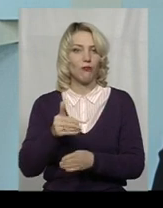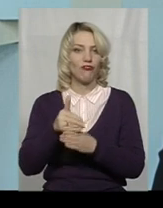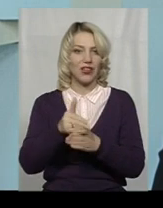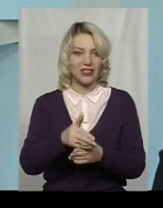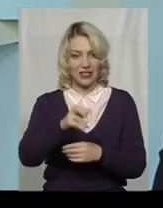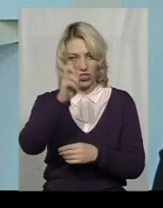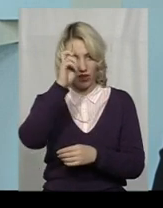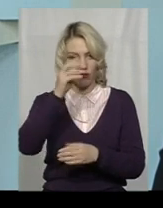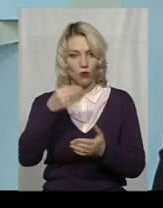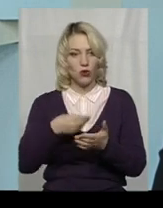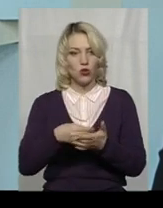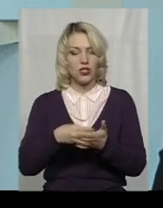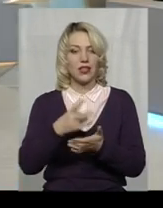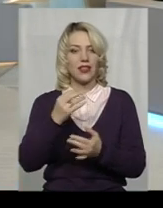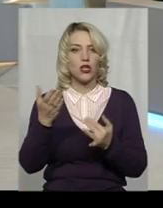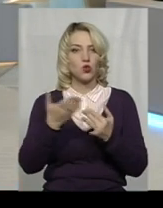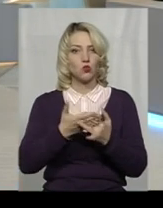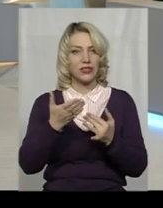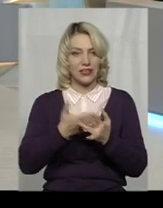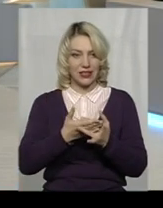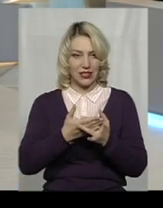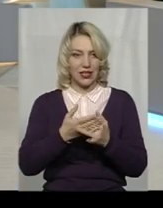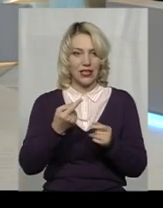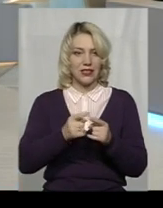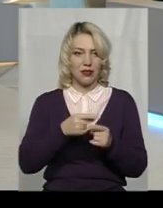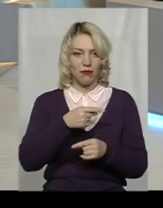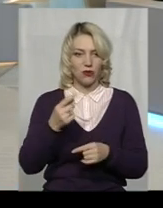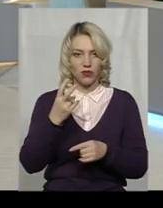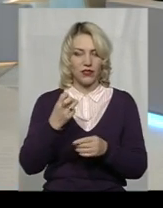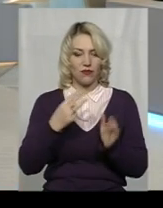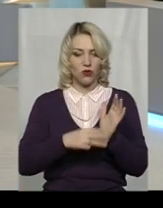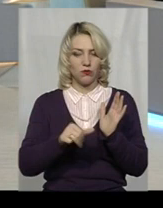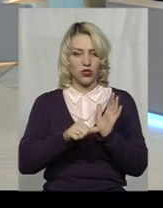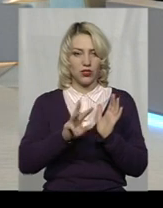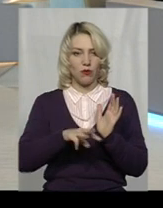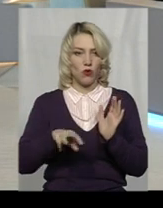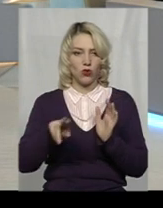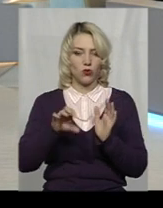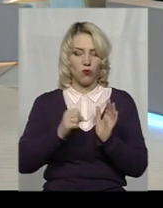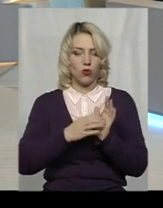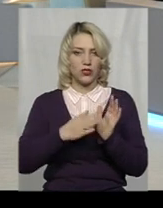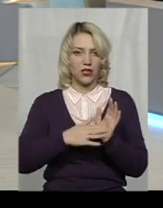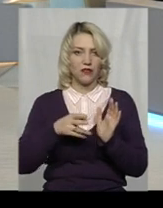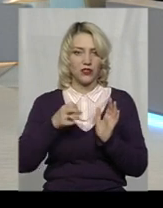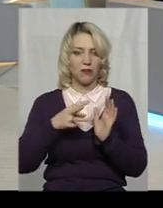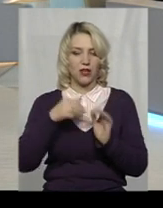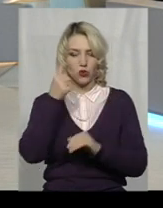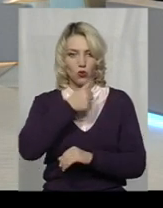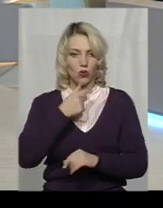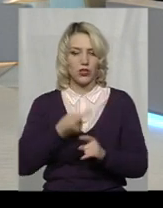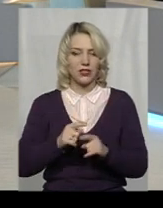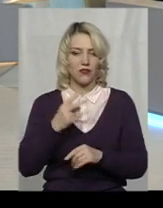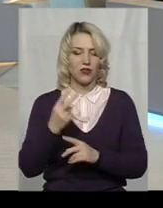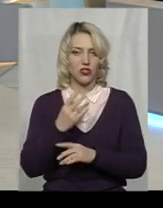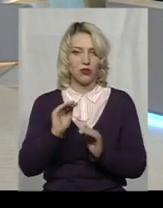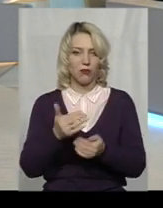державного бюджету на субсидії. На субсидії це мінус 286 мільйонів до показників 2018 року. Це вдвічі менше, по